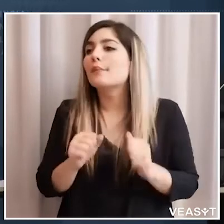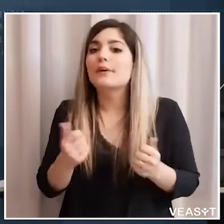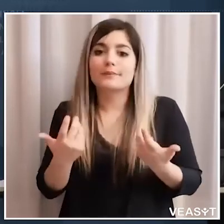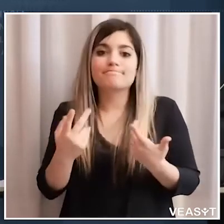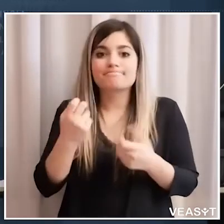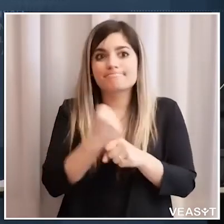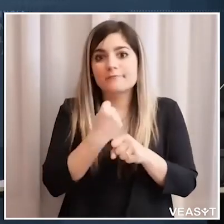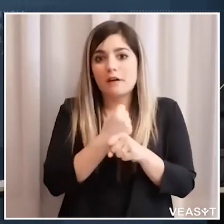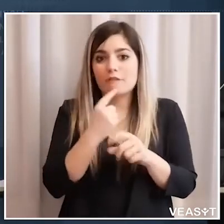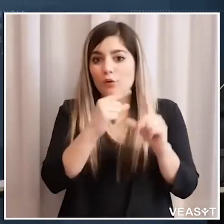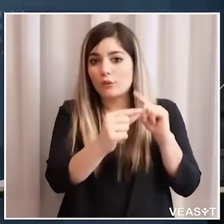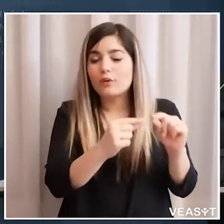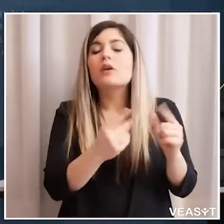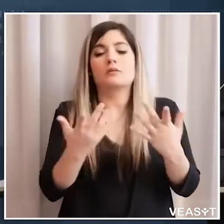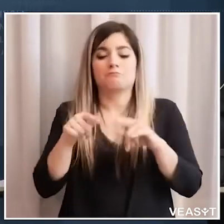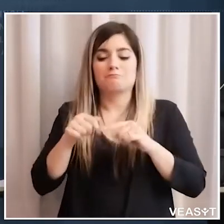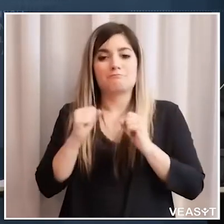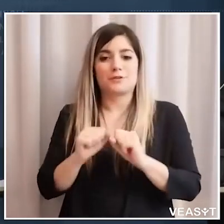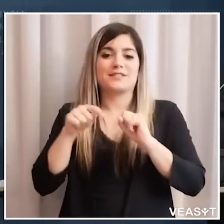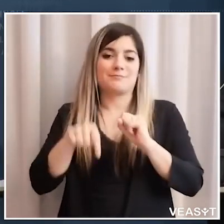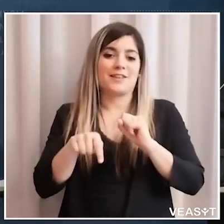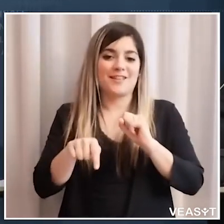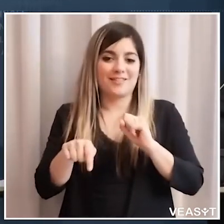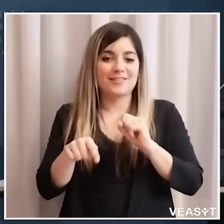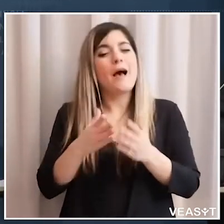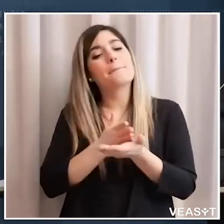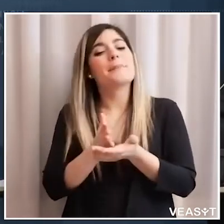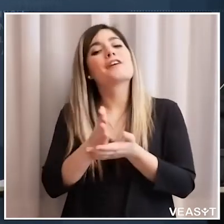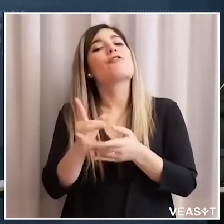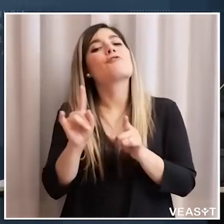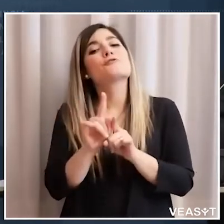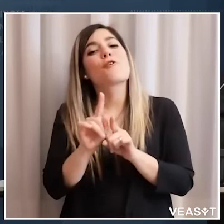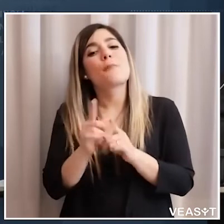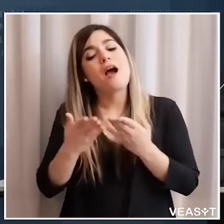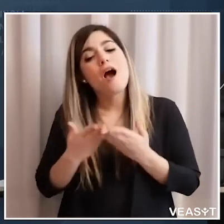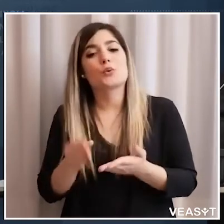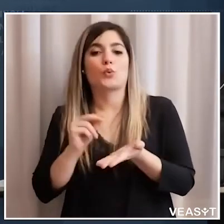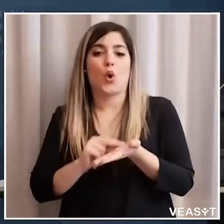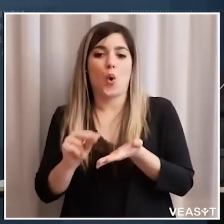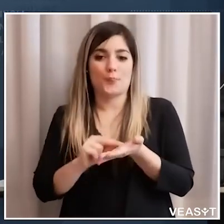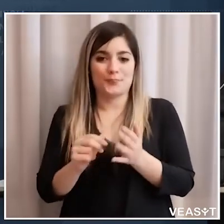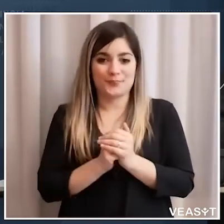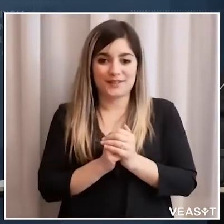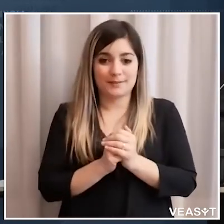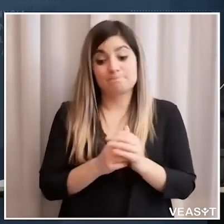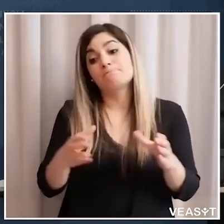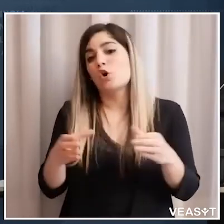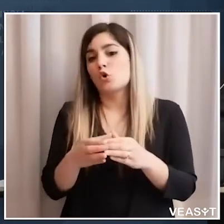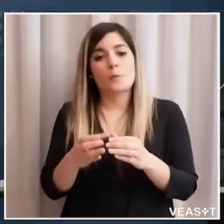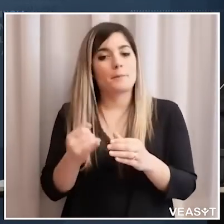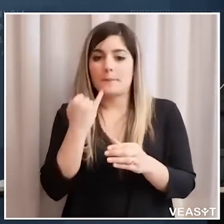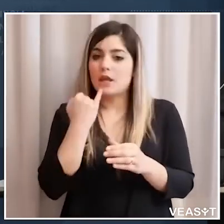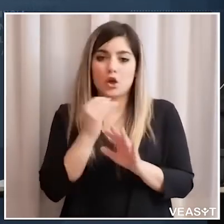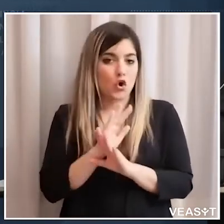appunto dal punto di vista lavorativo gli si darà la possibilità di fare questo percorso di aiuto compiti anche qui i